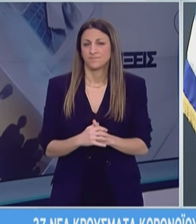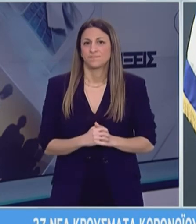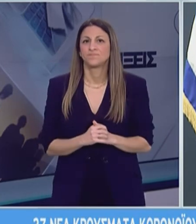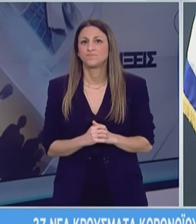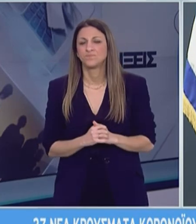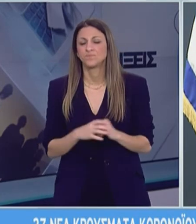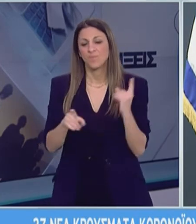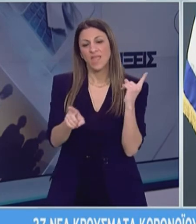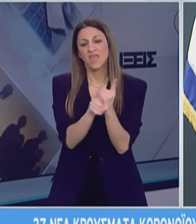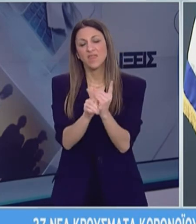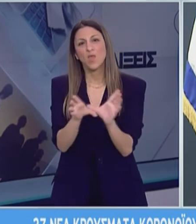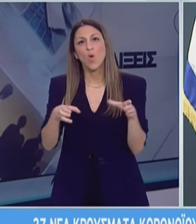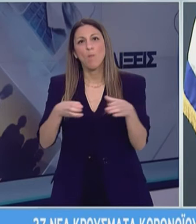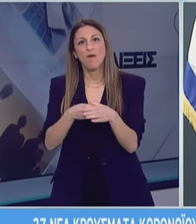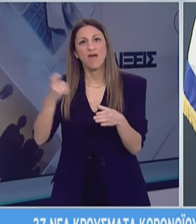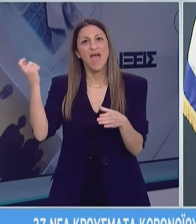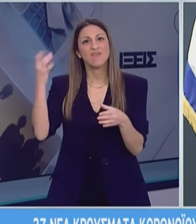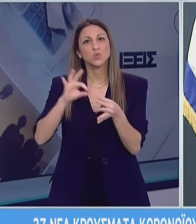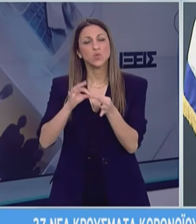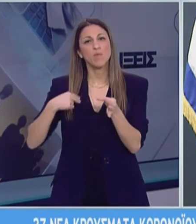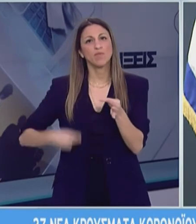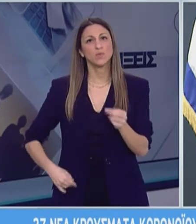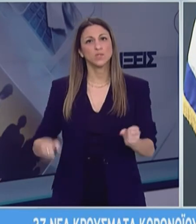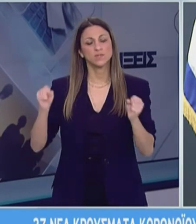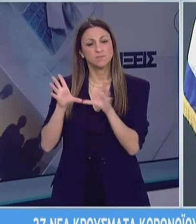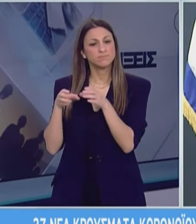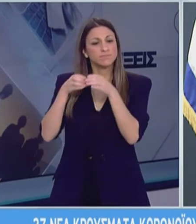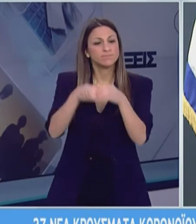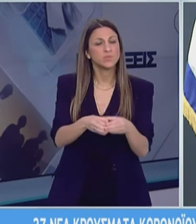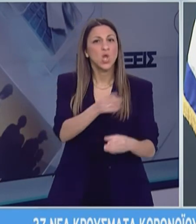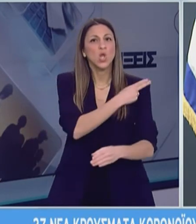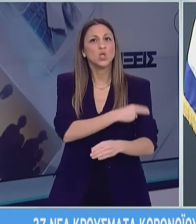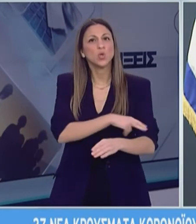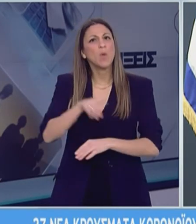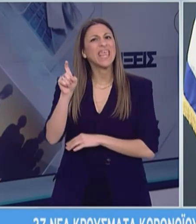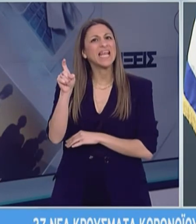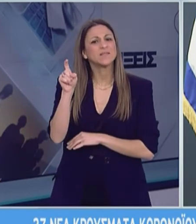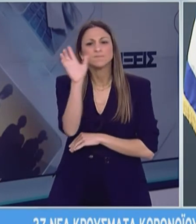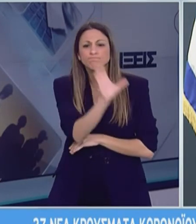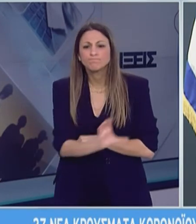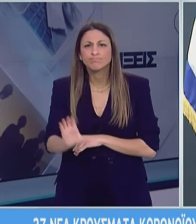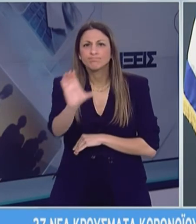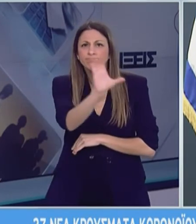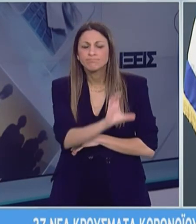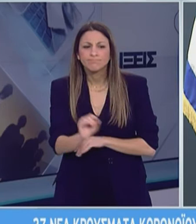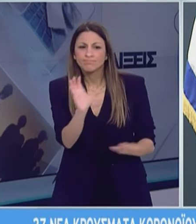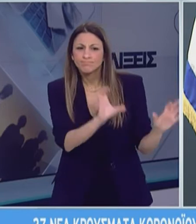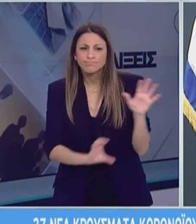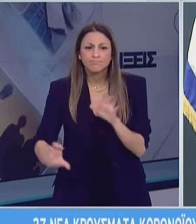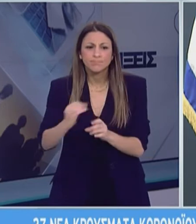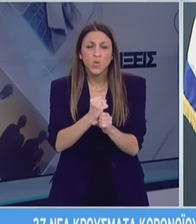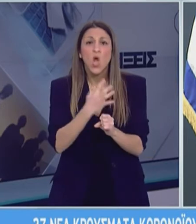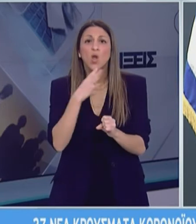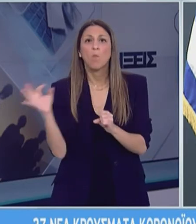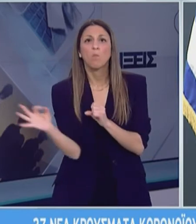Ειδικό κλιμάκιο του Εθνικού Οργανισμού Δημόσιας Υγείας επισκέφθηκε το Γενικό Νοσοκομείο Κιλκής για αιχνηλάτηση επαφών και οδηγίες μετά από